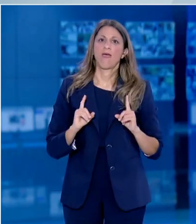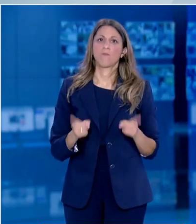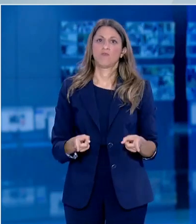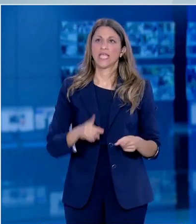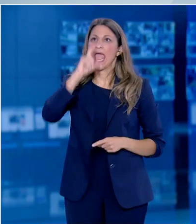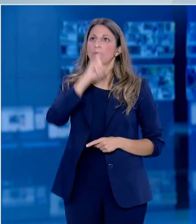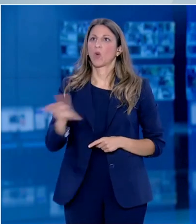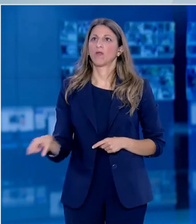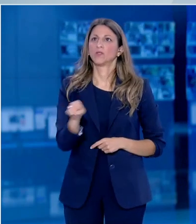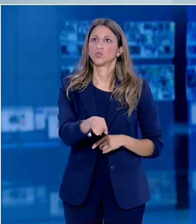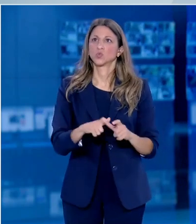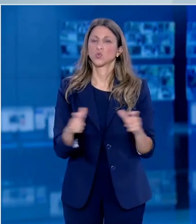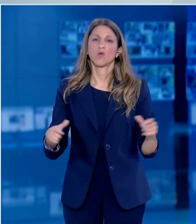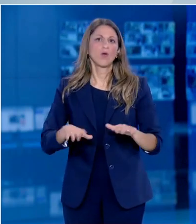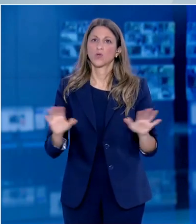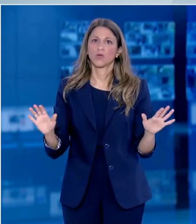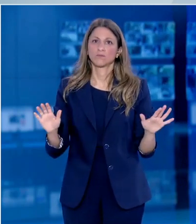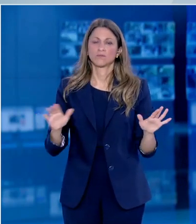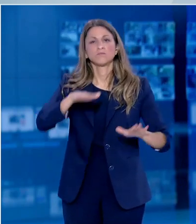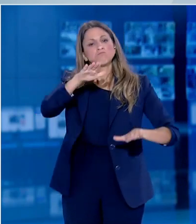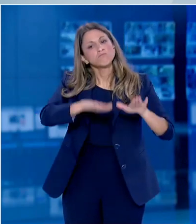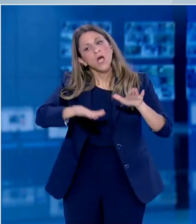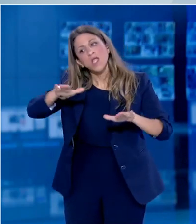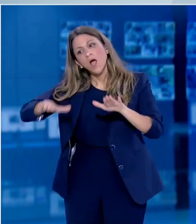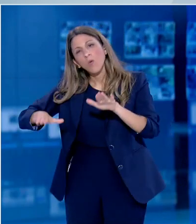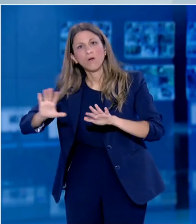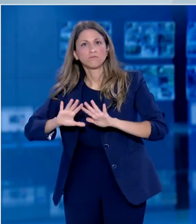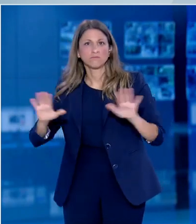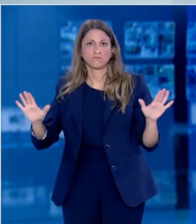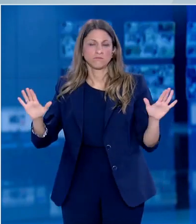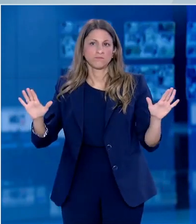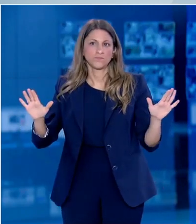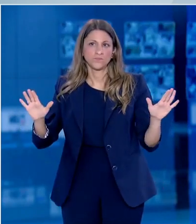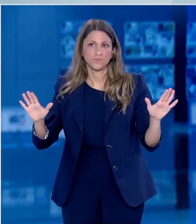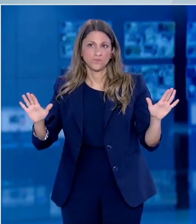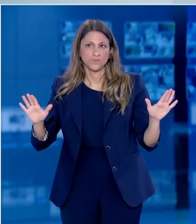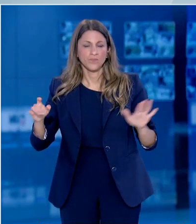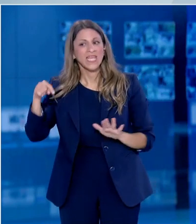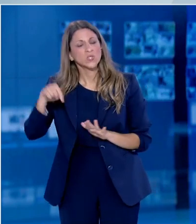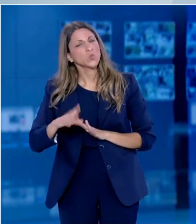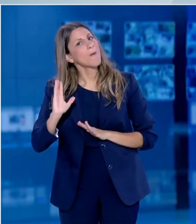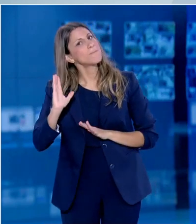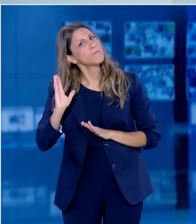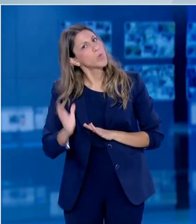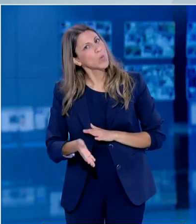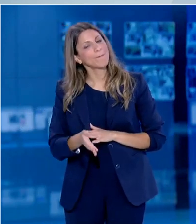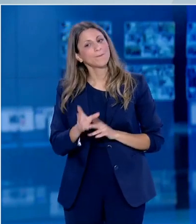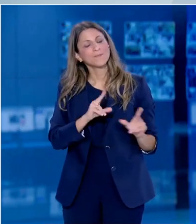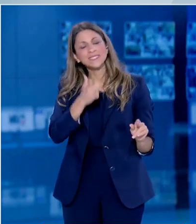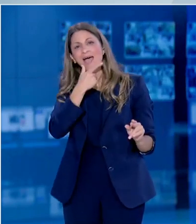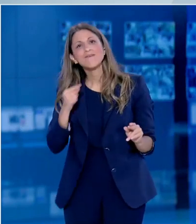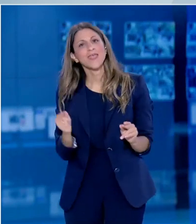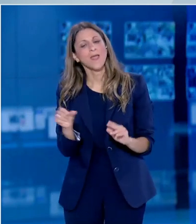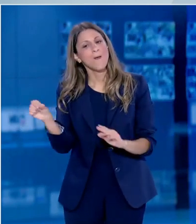υπάρχει καλύτερη στιγμή από το να δοκιμάσει κανείς να επανέλθει στην κανονικότητα και βέβαια σε ένα τόσο πολύ